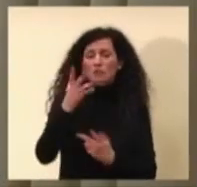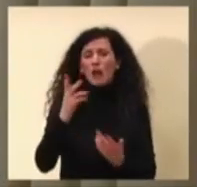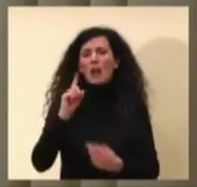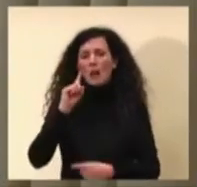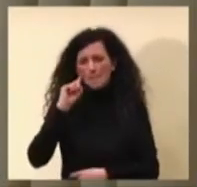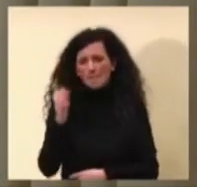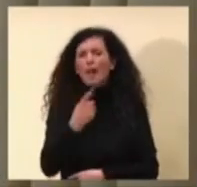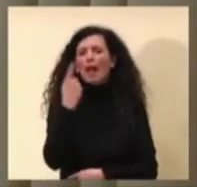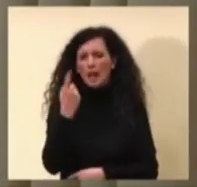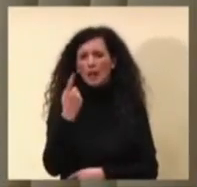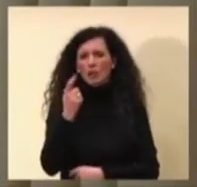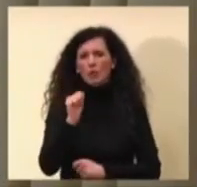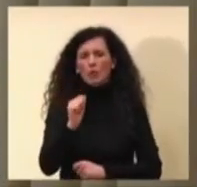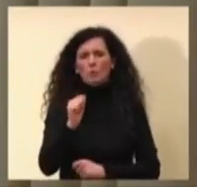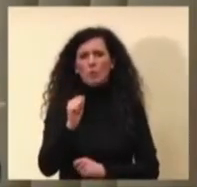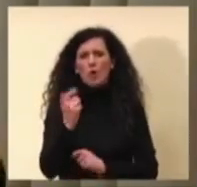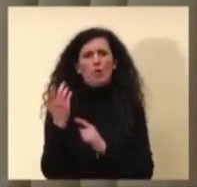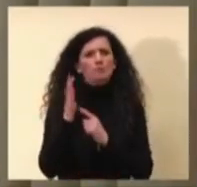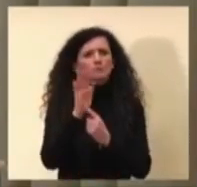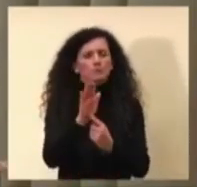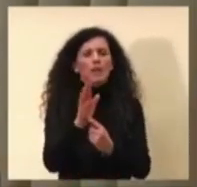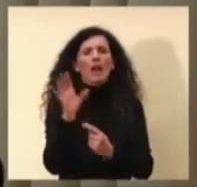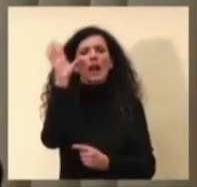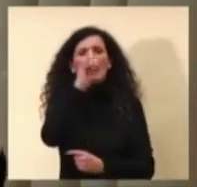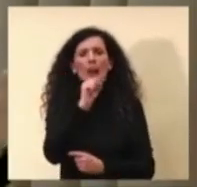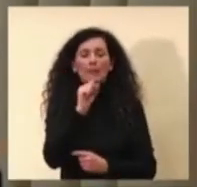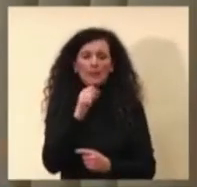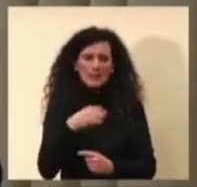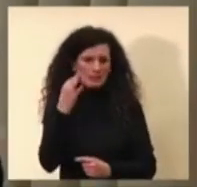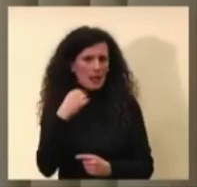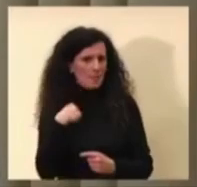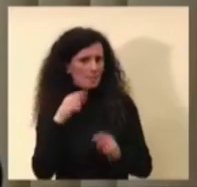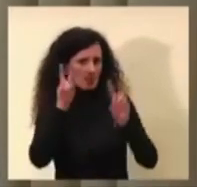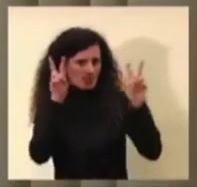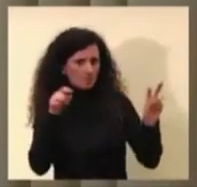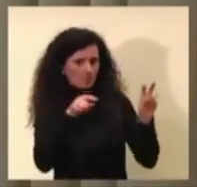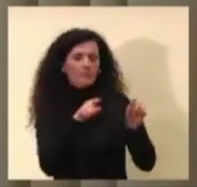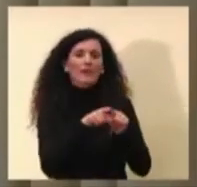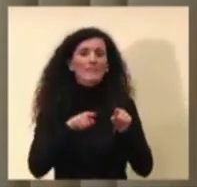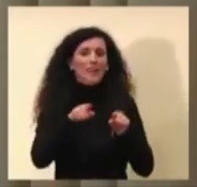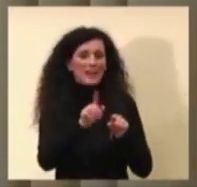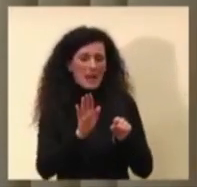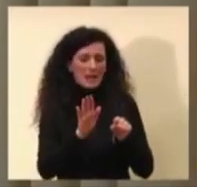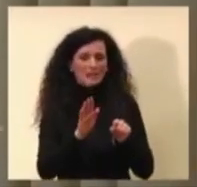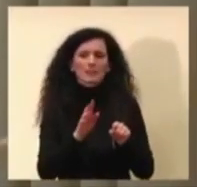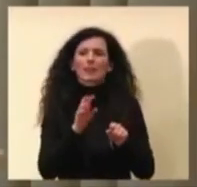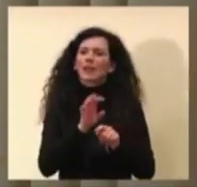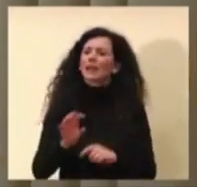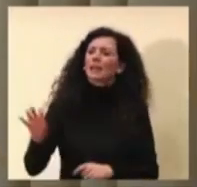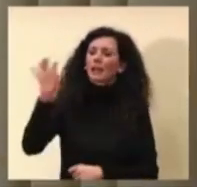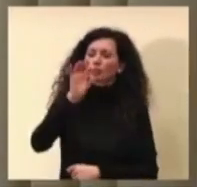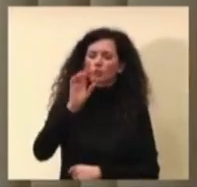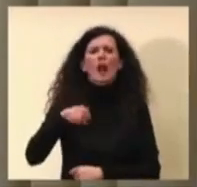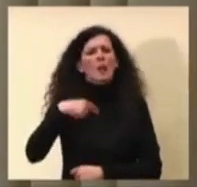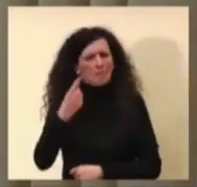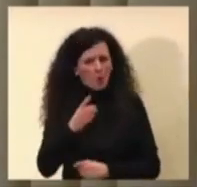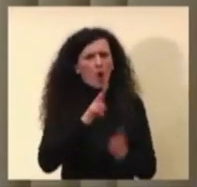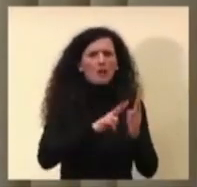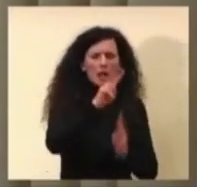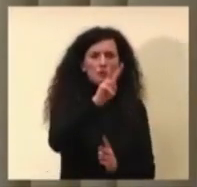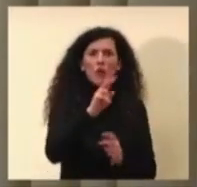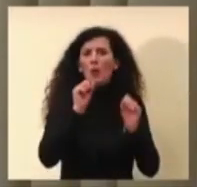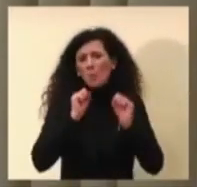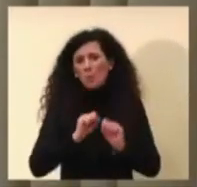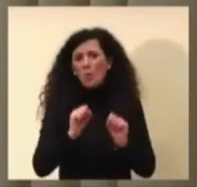per capire con che velocità quello sulle varianti sto parlando dei dati relativi alle varianti a livello regionale e poi nazionale per capire